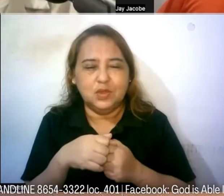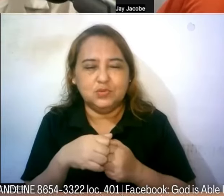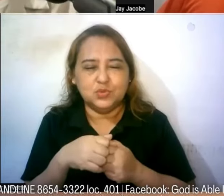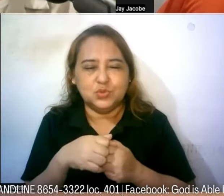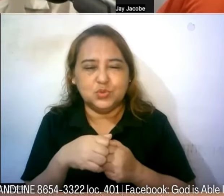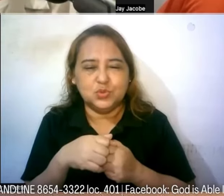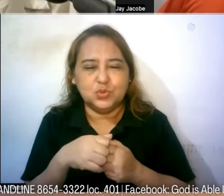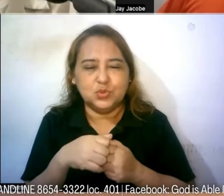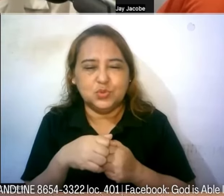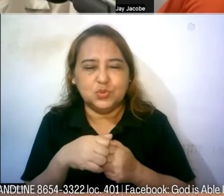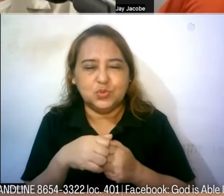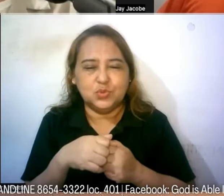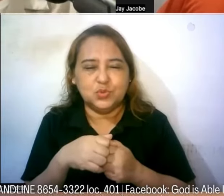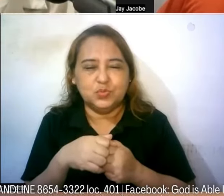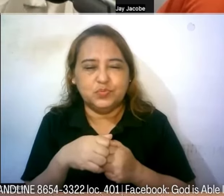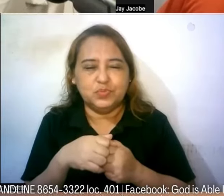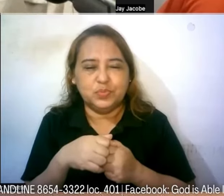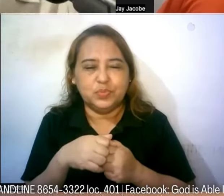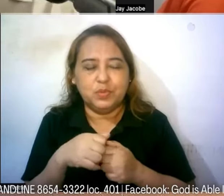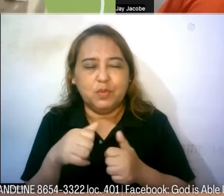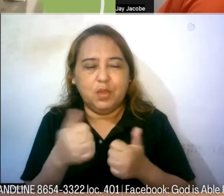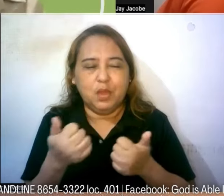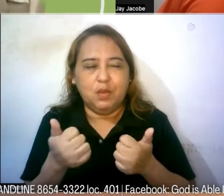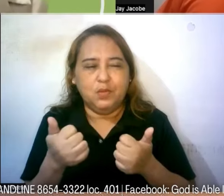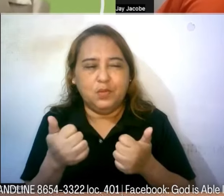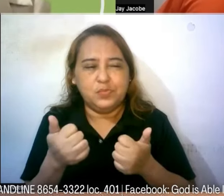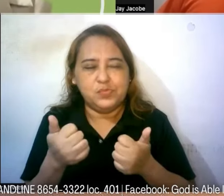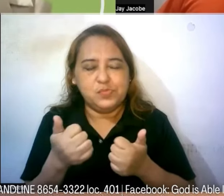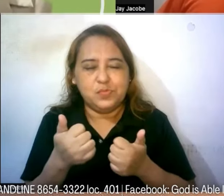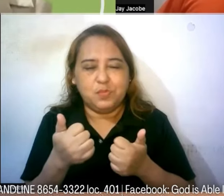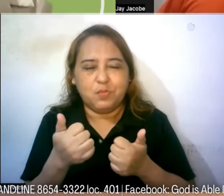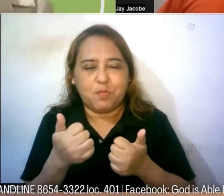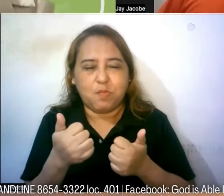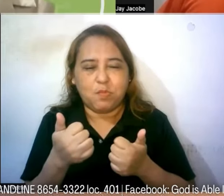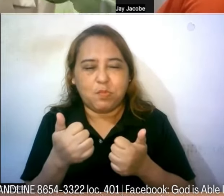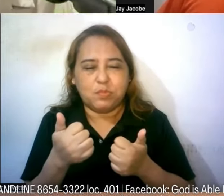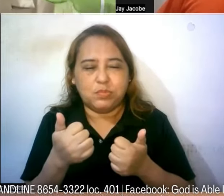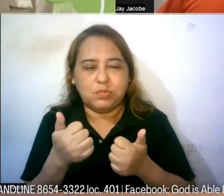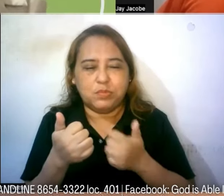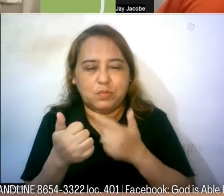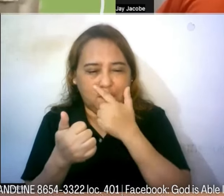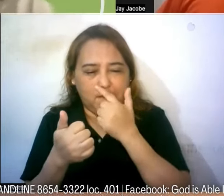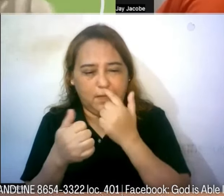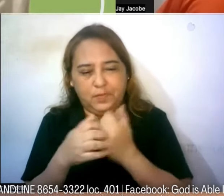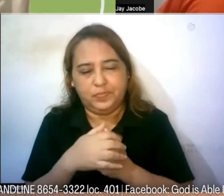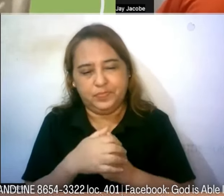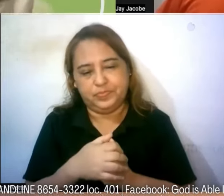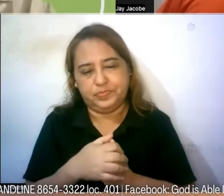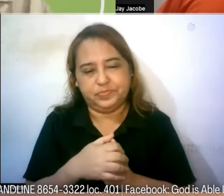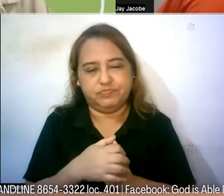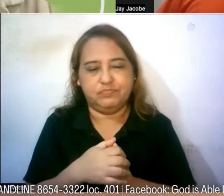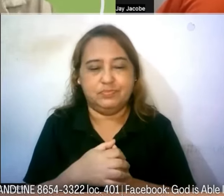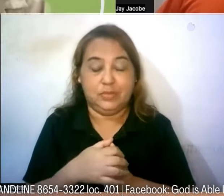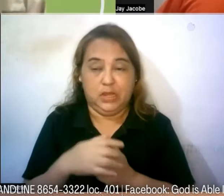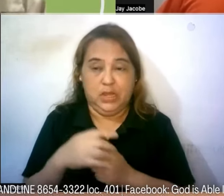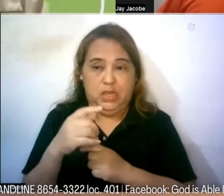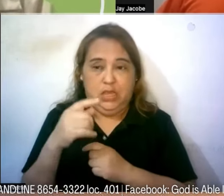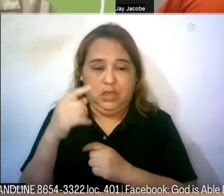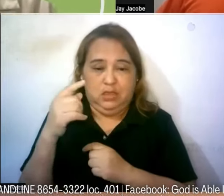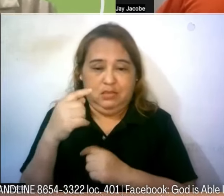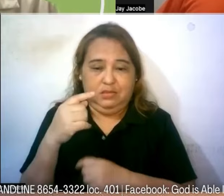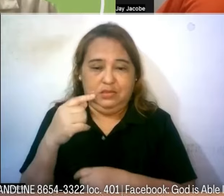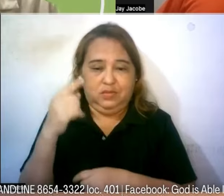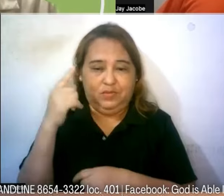yung mga kayamanan mong pinagdaanan mo so yun po ay isang pinapakita kong testimony ko po sa